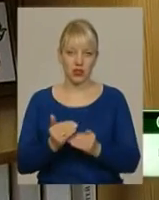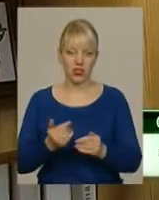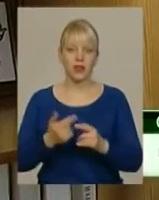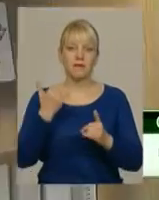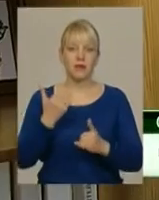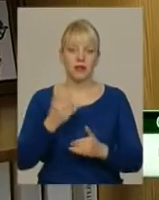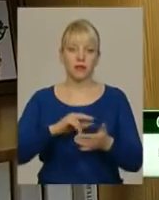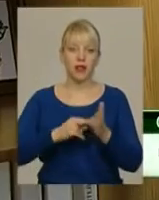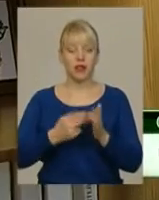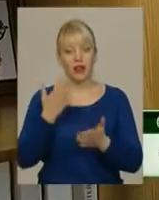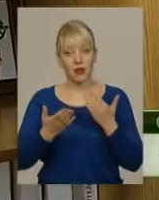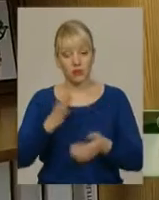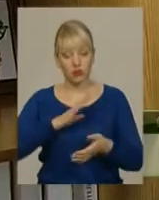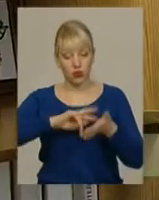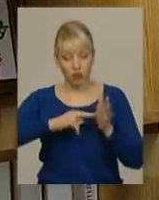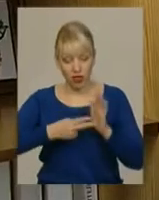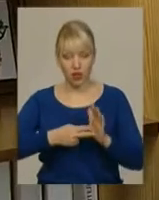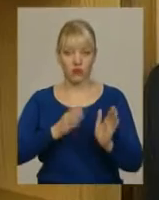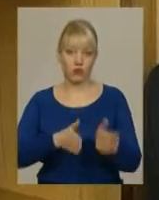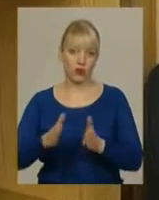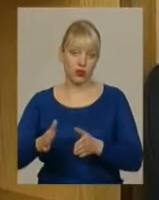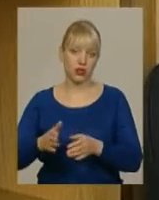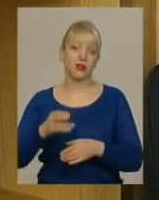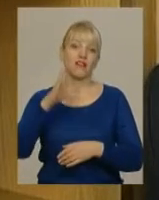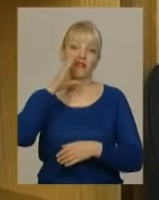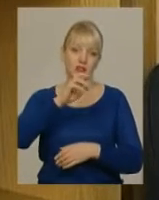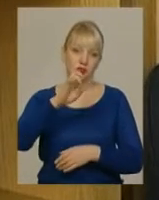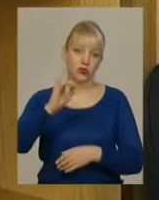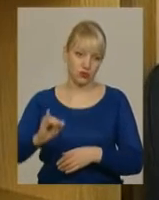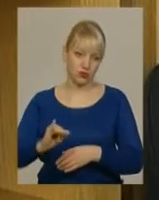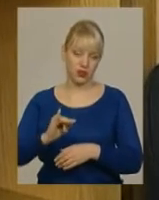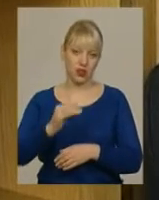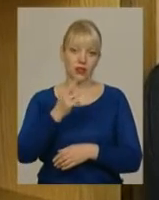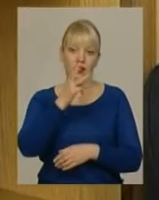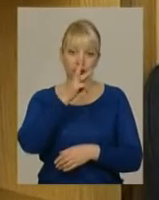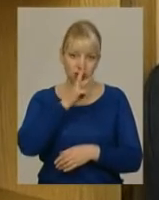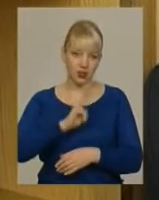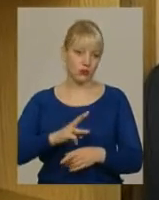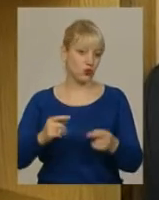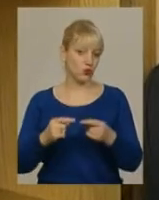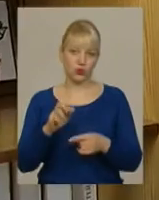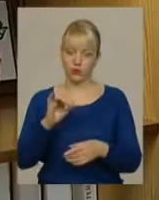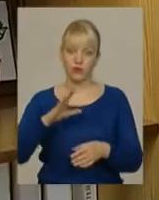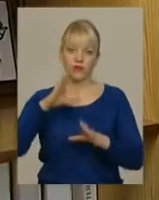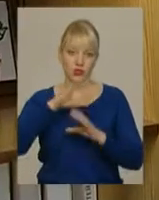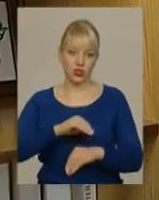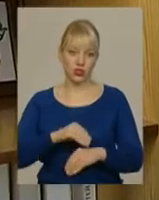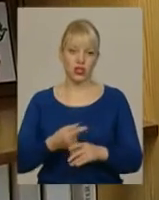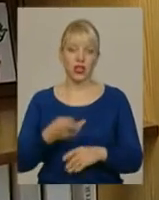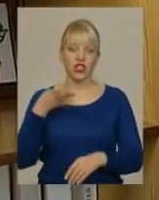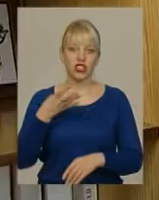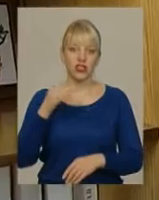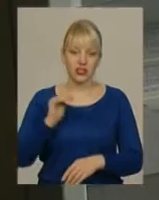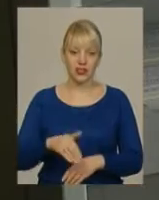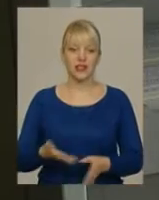порядку робили, я думаю, вистачило б на місяця, десь приблизно місяця три, на квартал би точно вистачило. На 4 тисячі